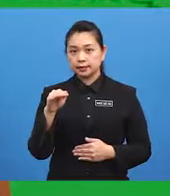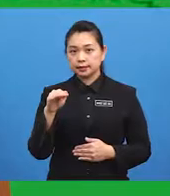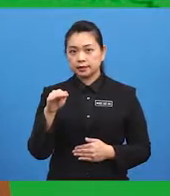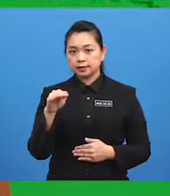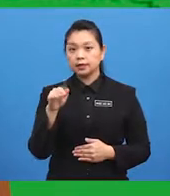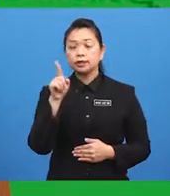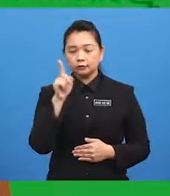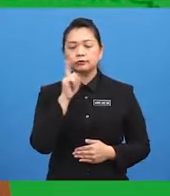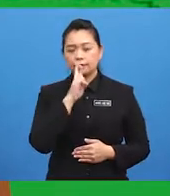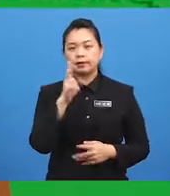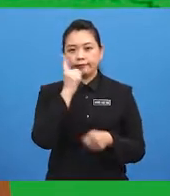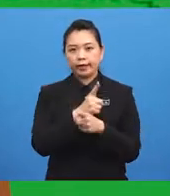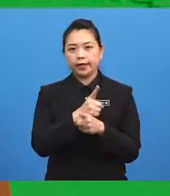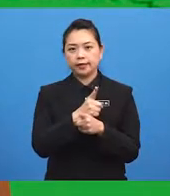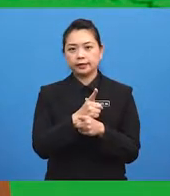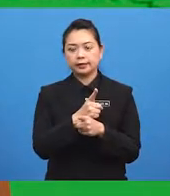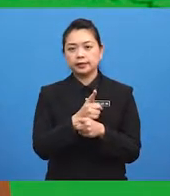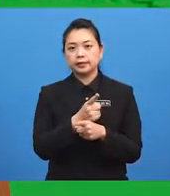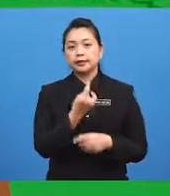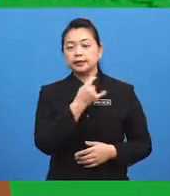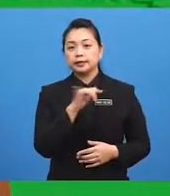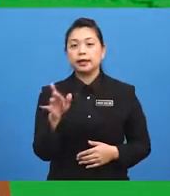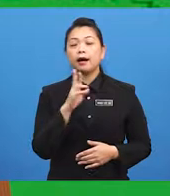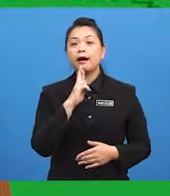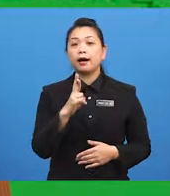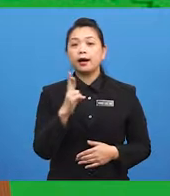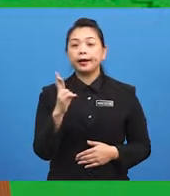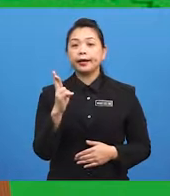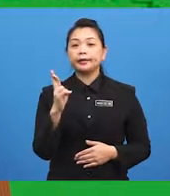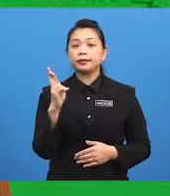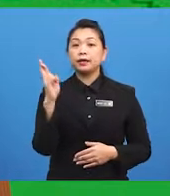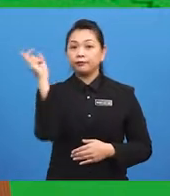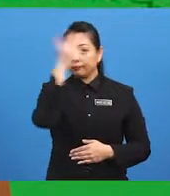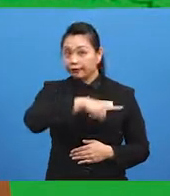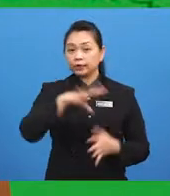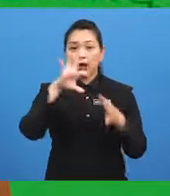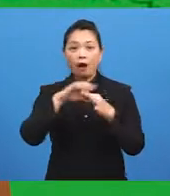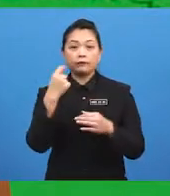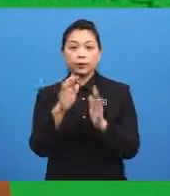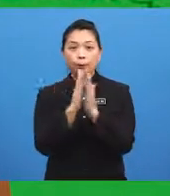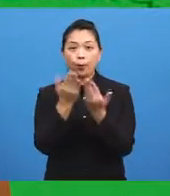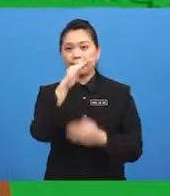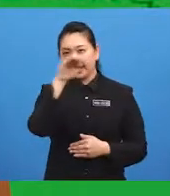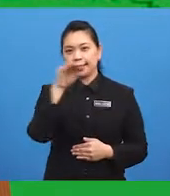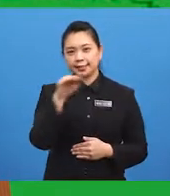You're right! They are... ...in front... ...of the bookcase. ...